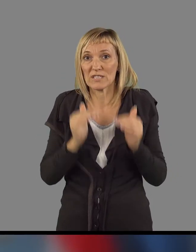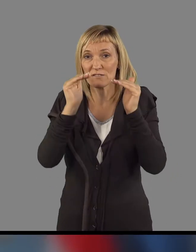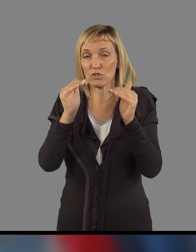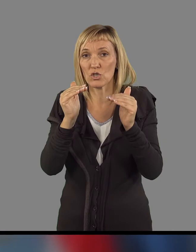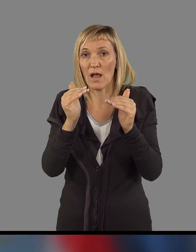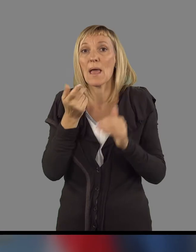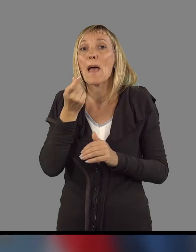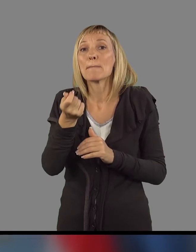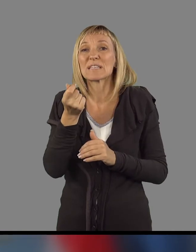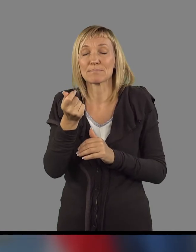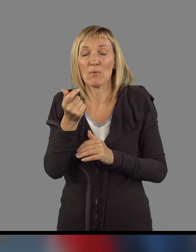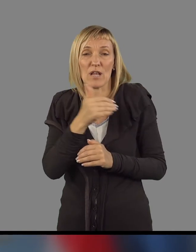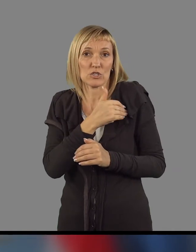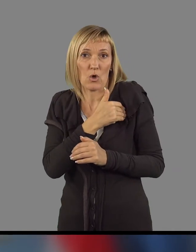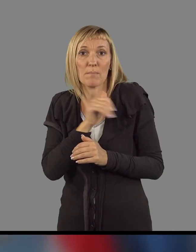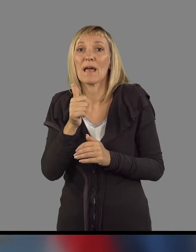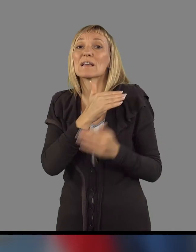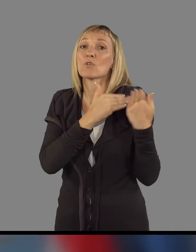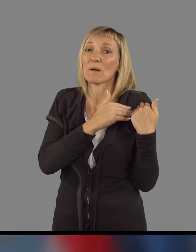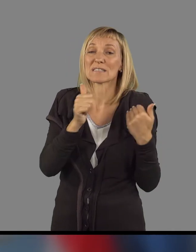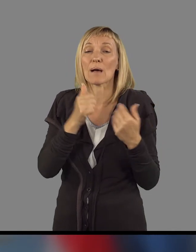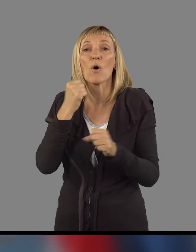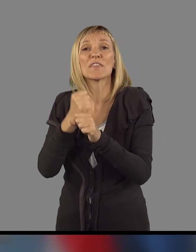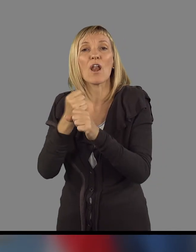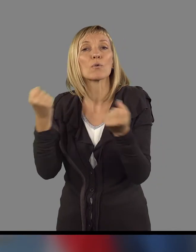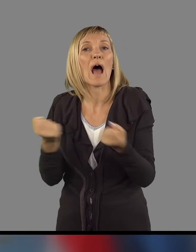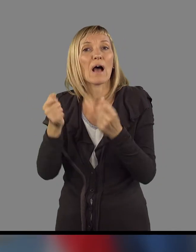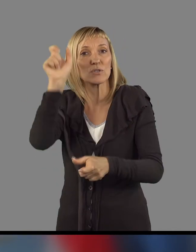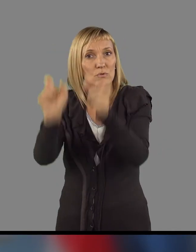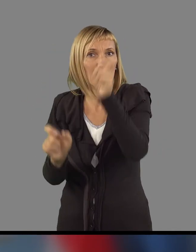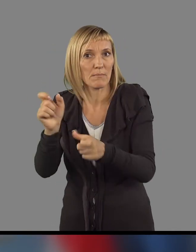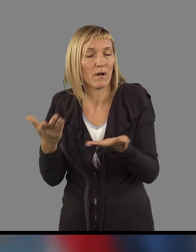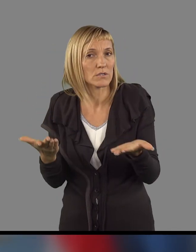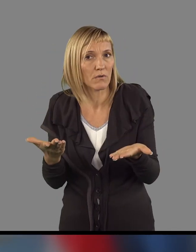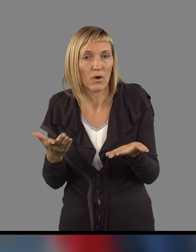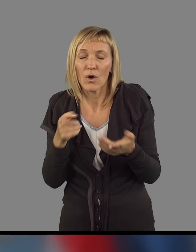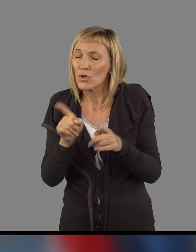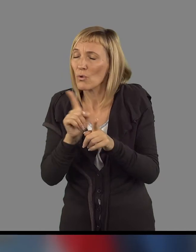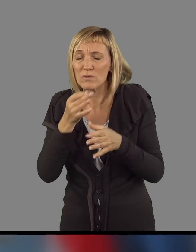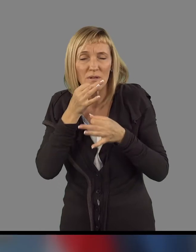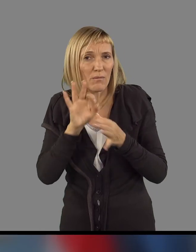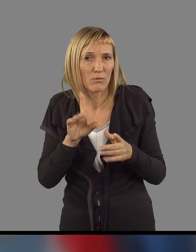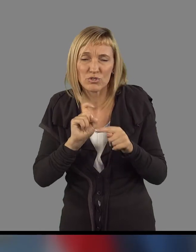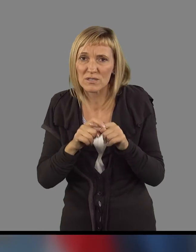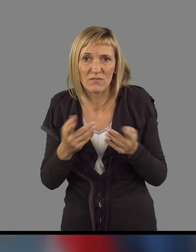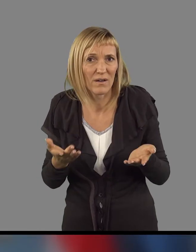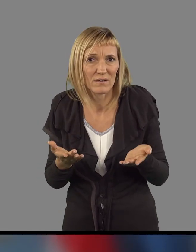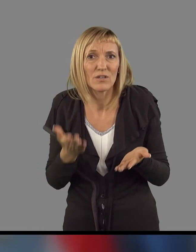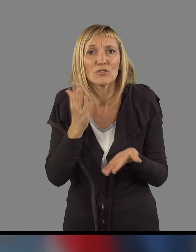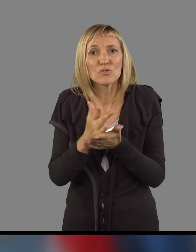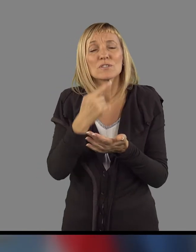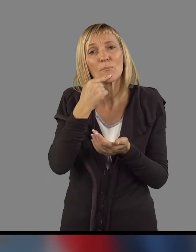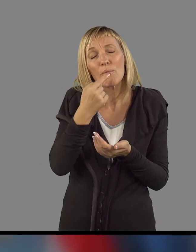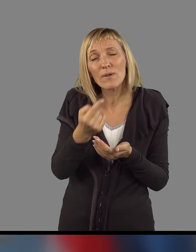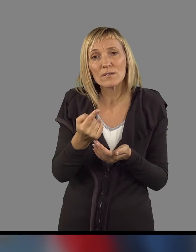prispevne stopnje in obremenili samo delovno aktivno prebivalstvo, seveda tudi ne bo najboljše. Tako da, kot